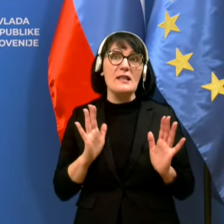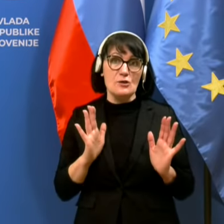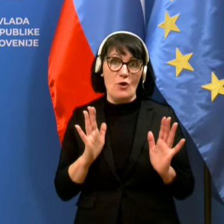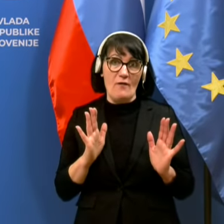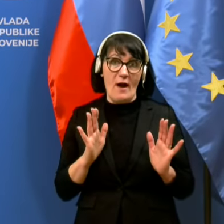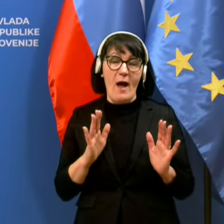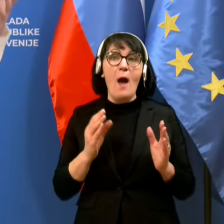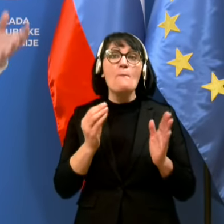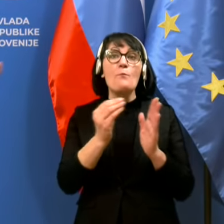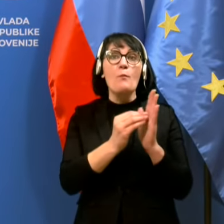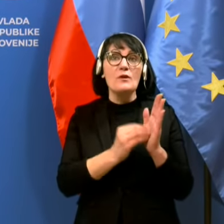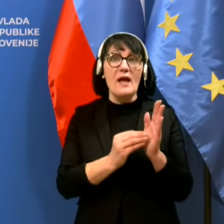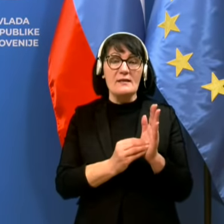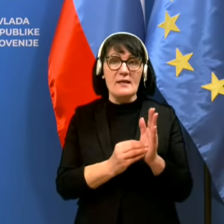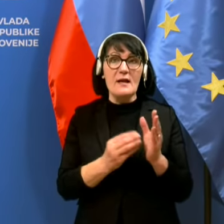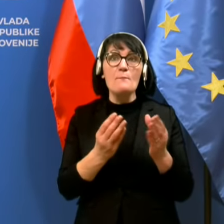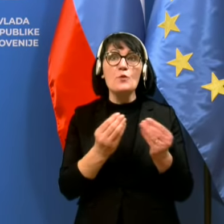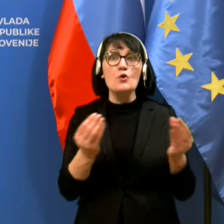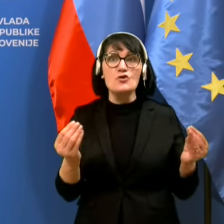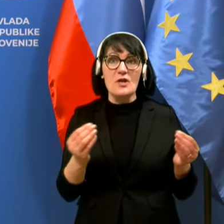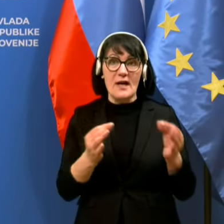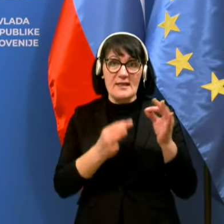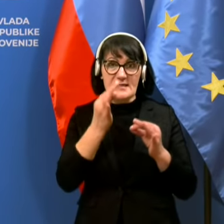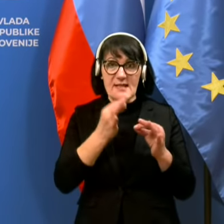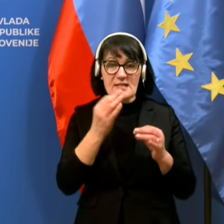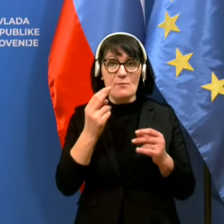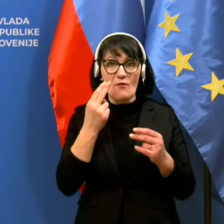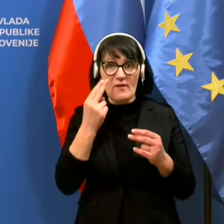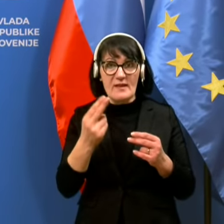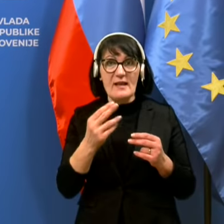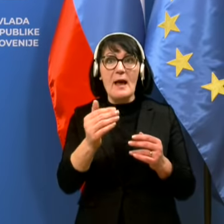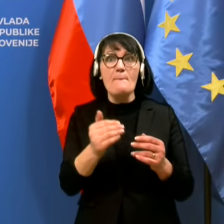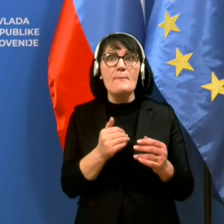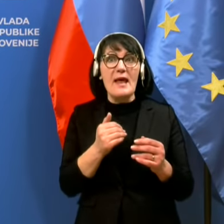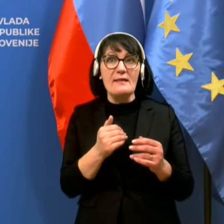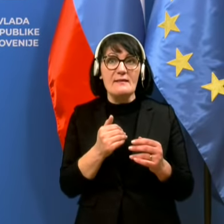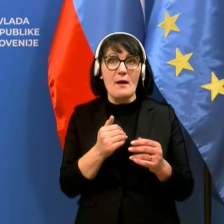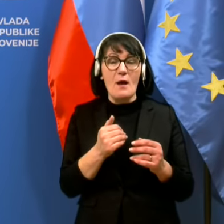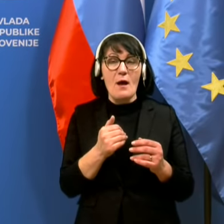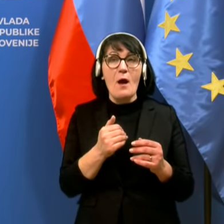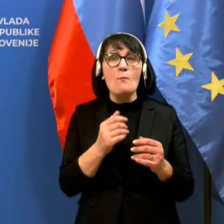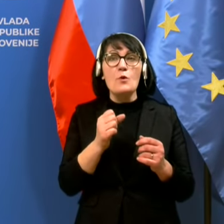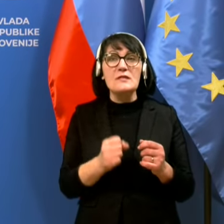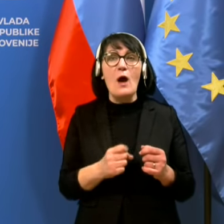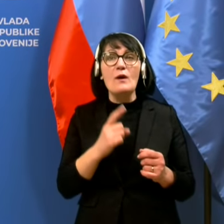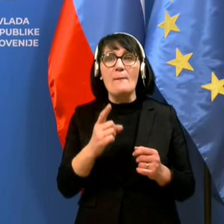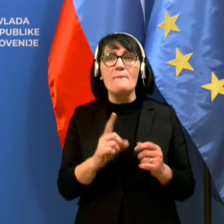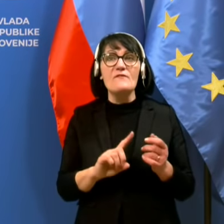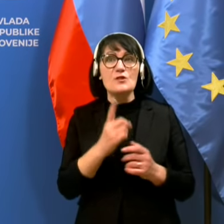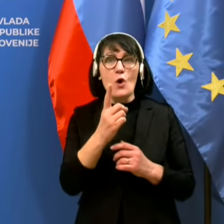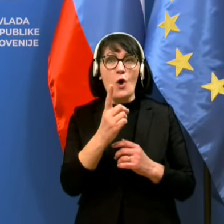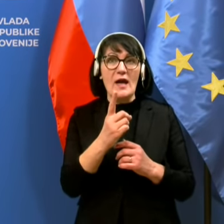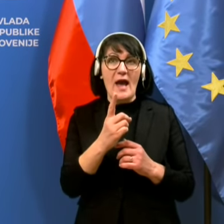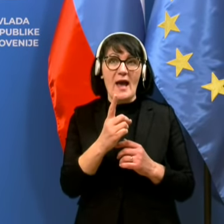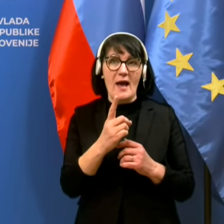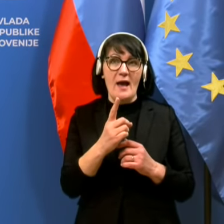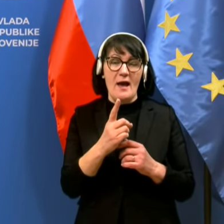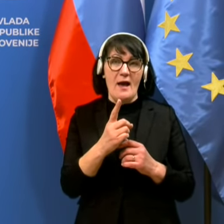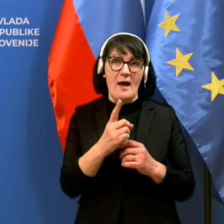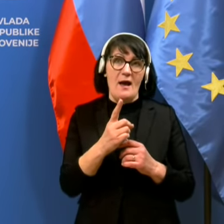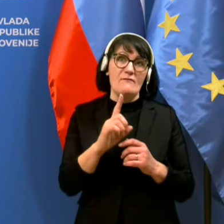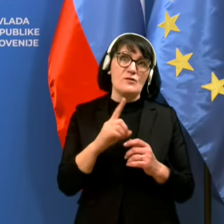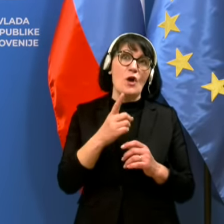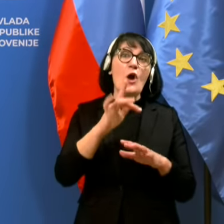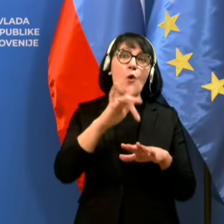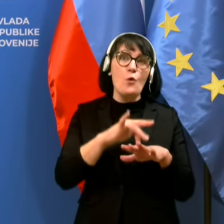množničnega testiranjega smo v vis, smo videli, da tista predpostavka visoke prevalence je pod vprašajem.